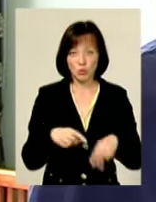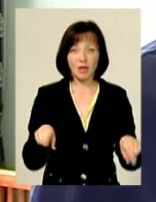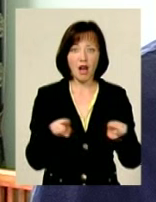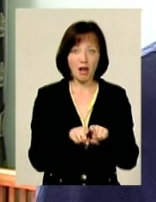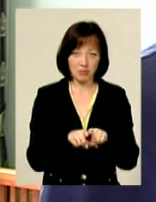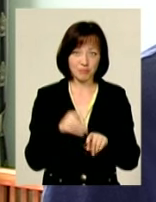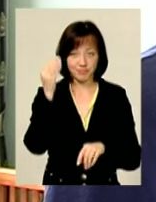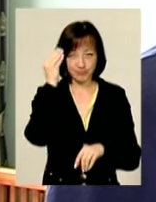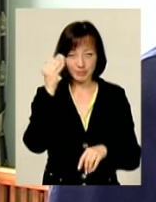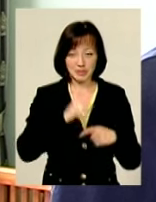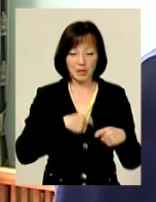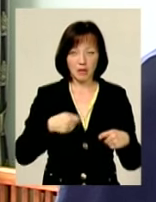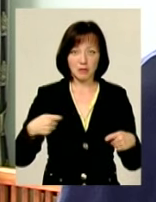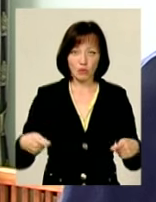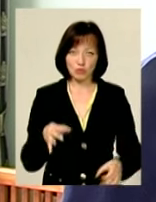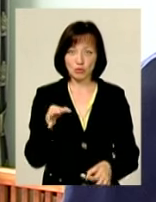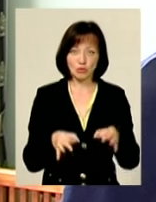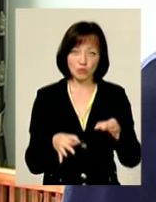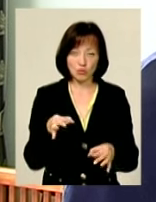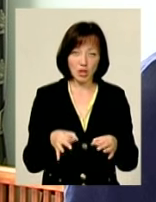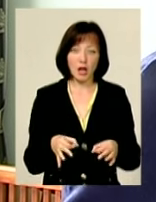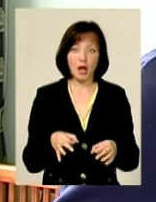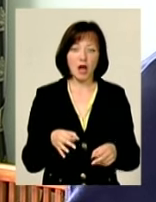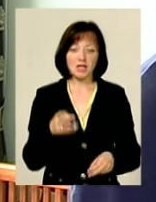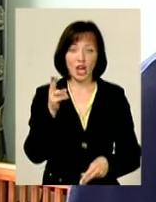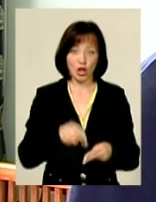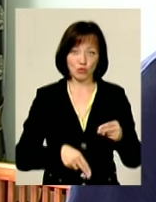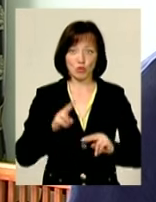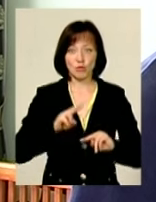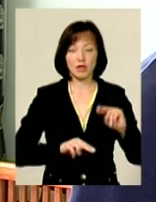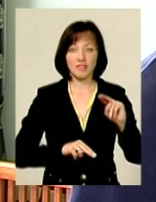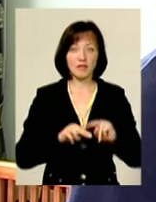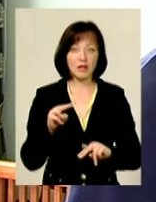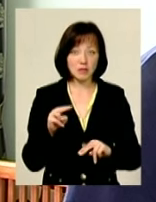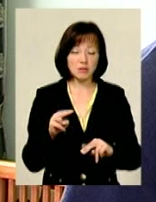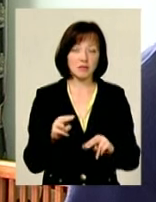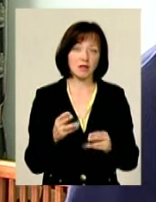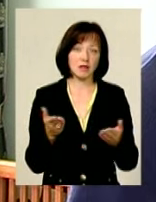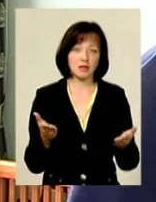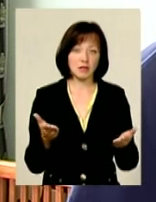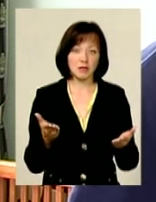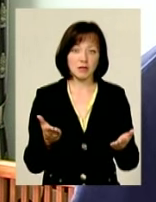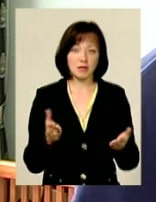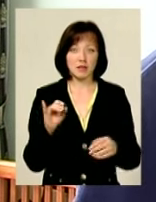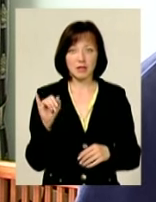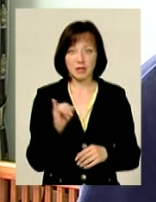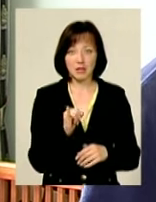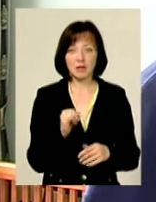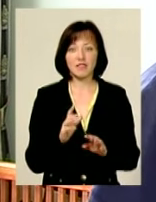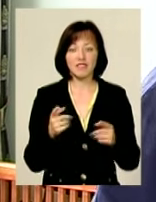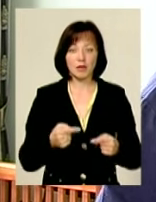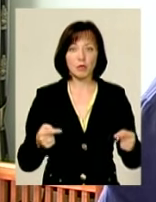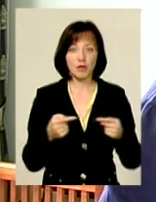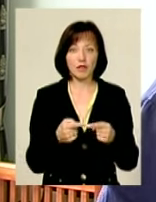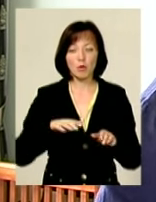тактику. Затягуючи судові процеси, доводять об'єкт до завершення будівництва і, відповідно,